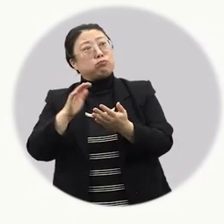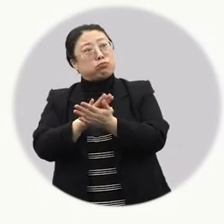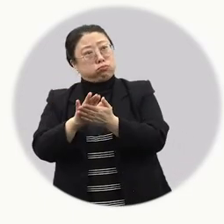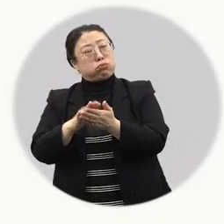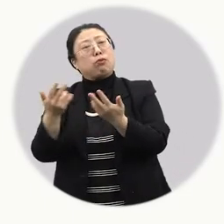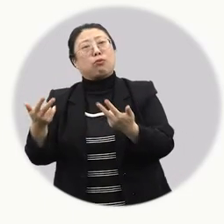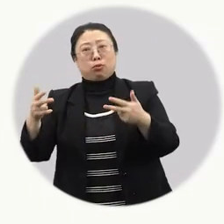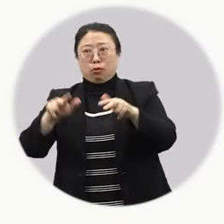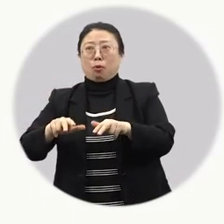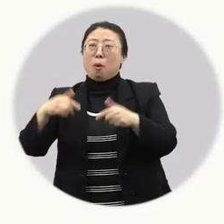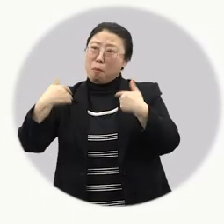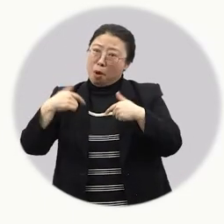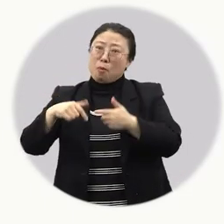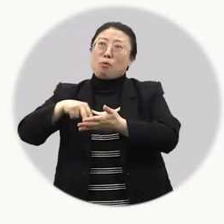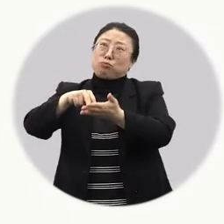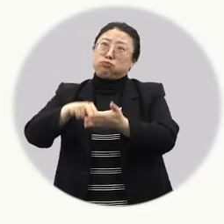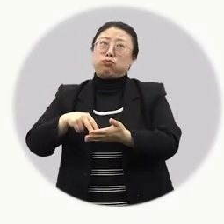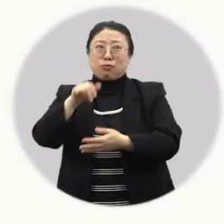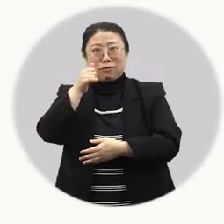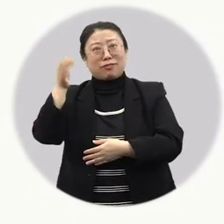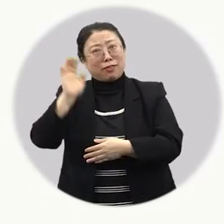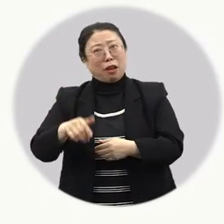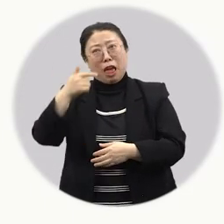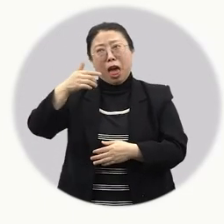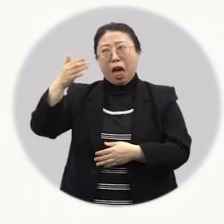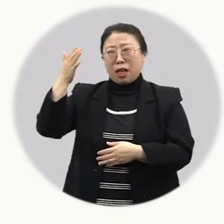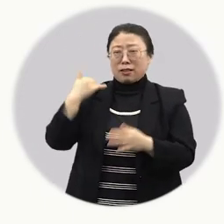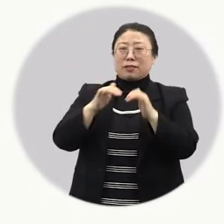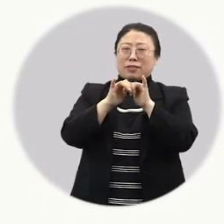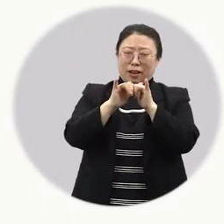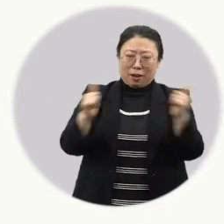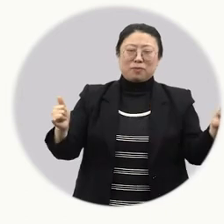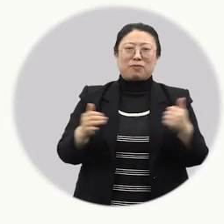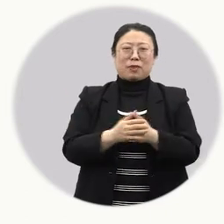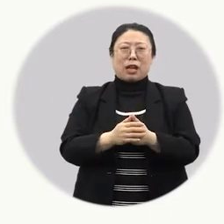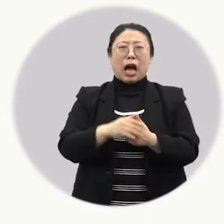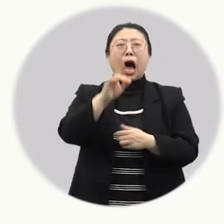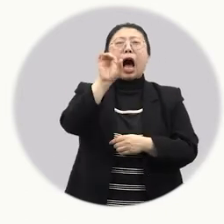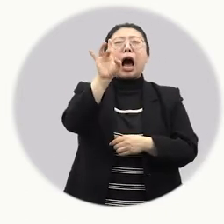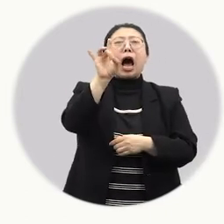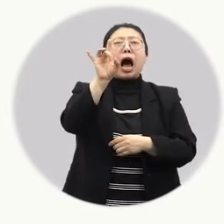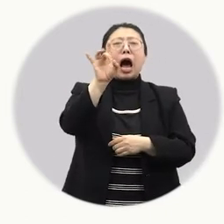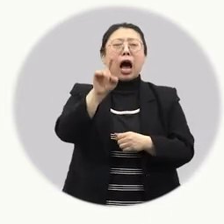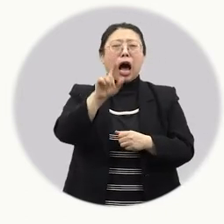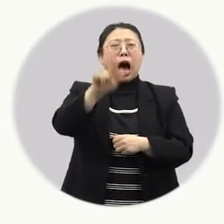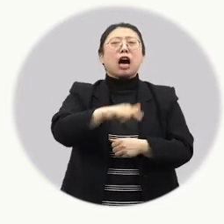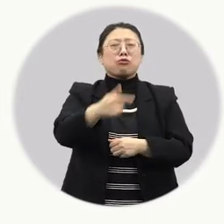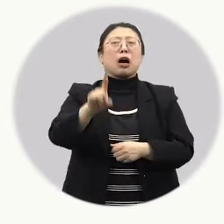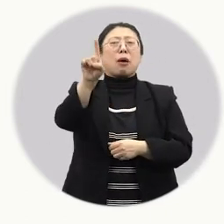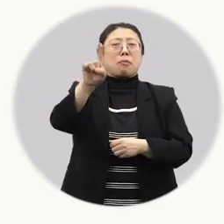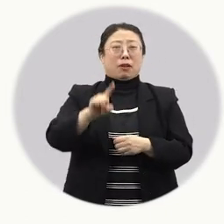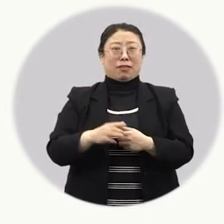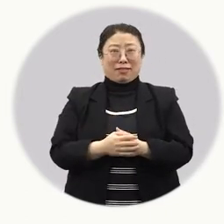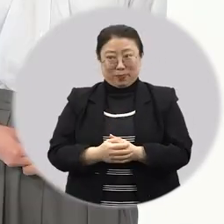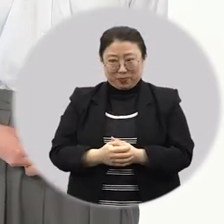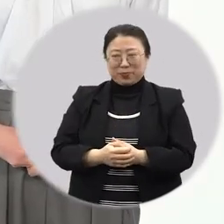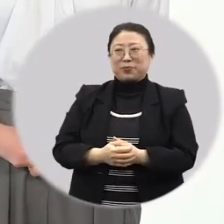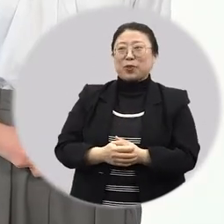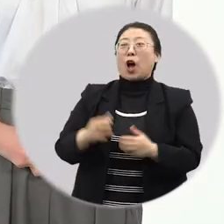놀이터나 공원에 가면 매일 탈 수 있는 그네인데 옛날 사람들은 단온날에만 즐길 수 있는 놀이였네요.